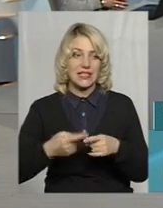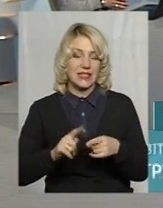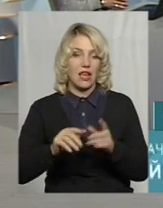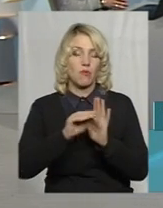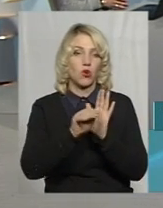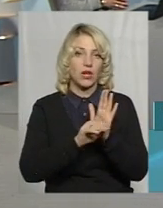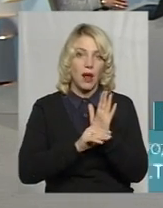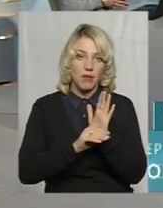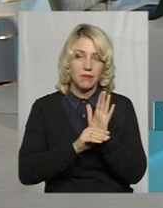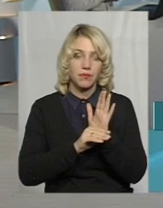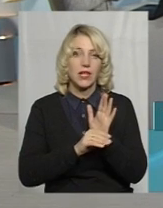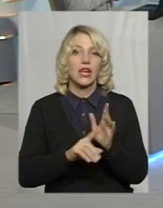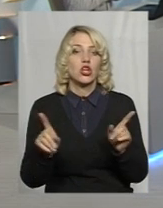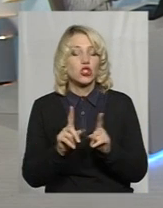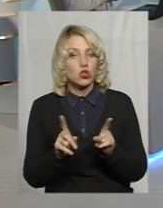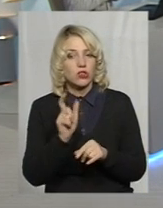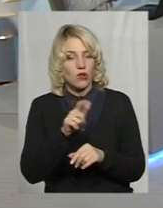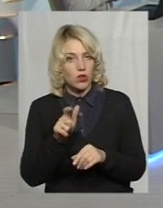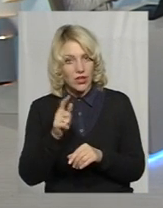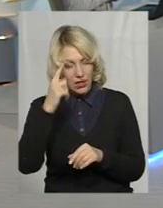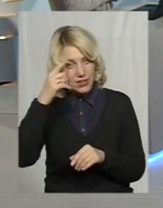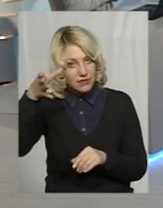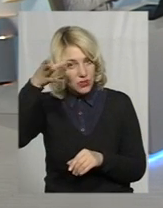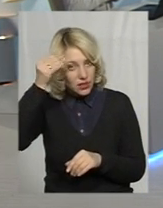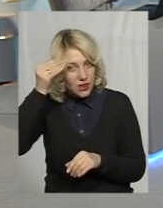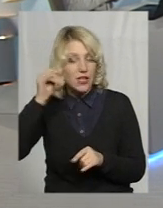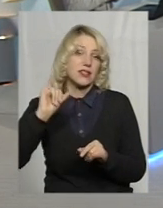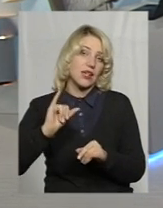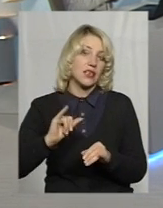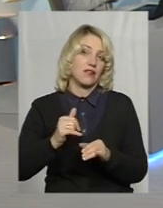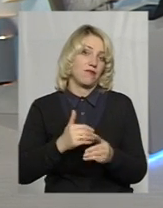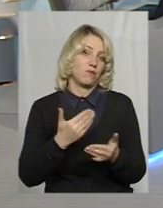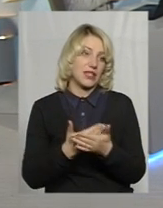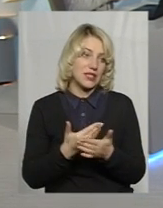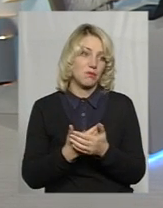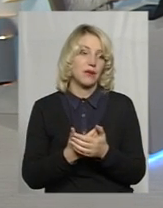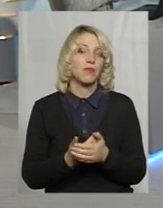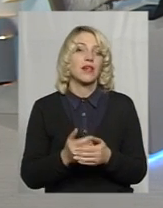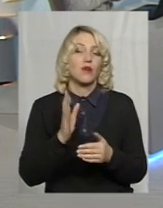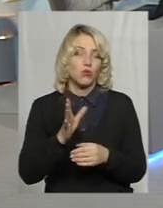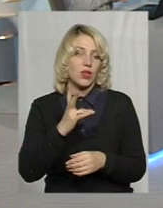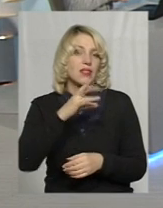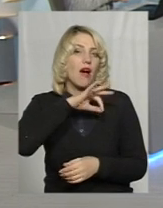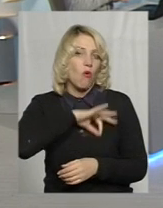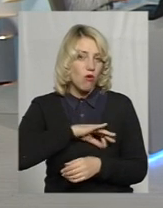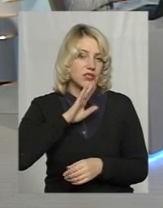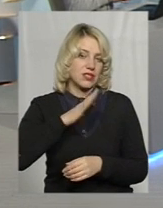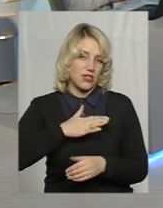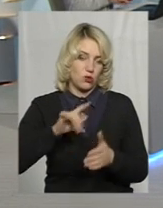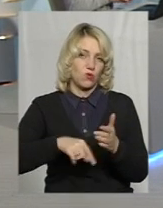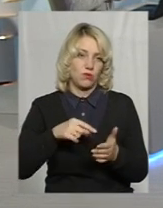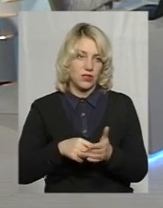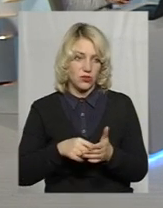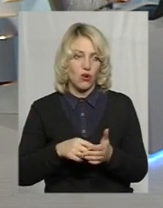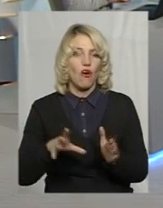щось в людей відкладеться і, в принципі, піде на корість нашому місту